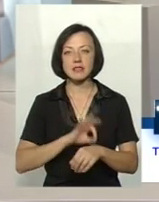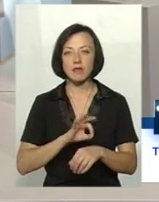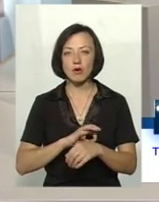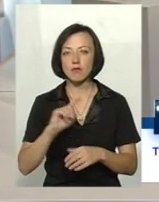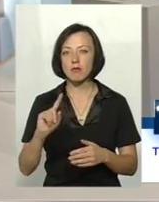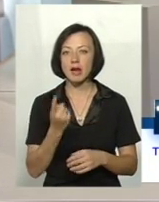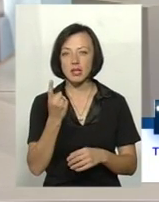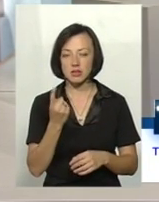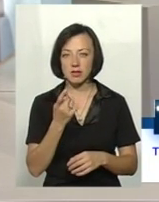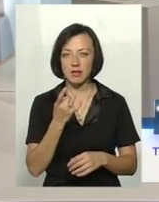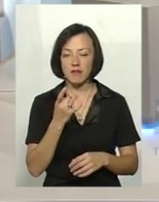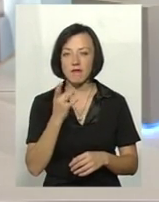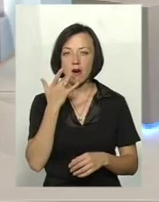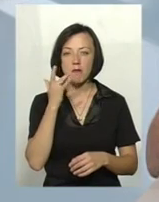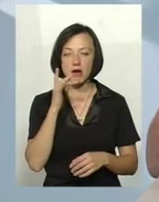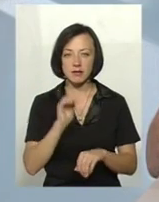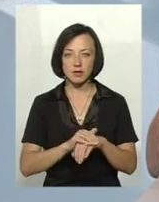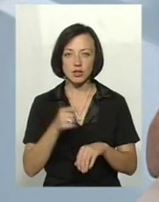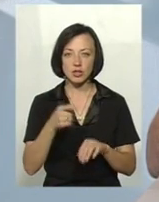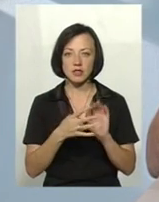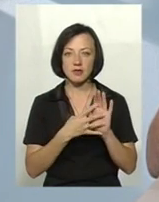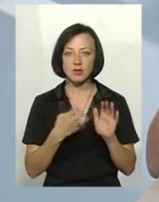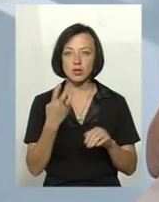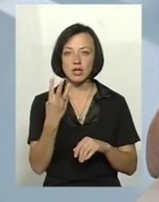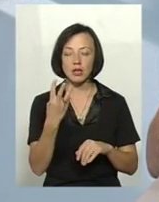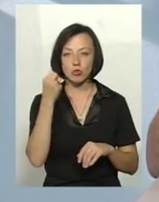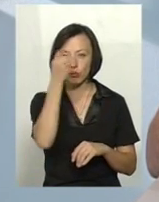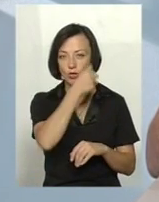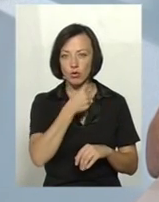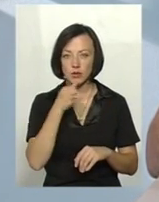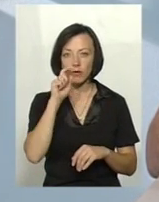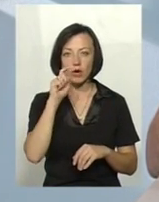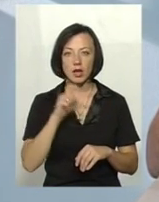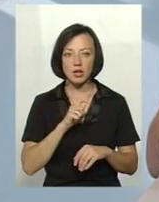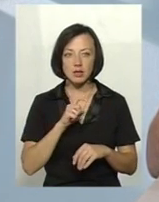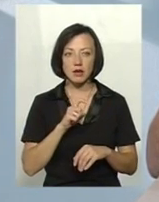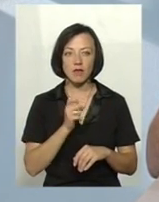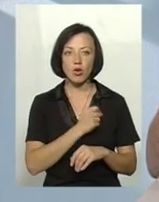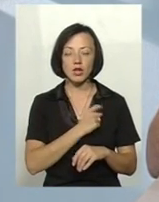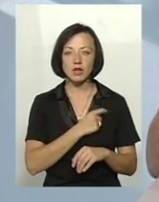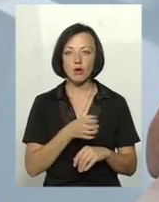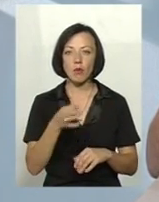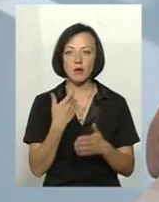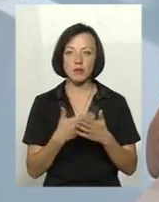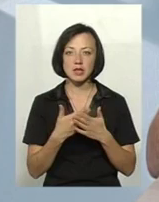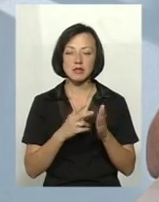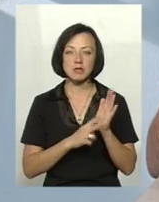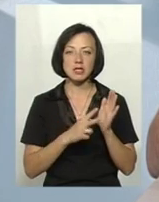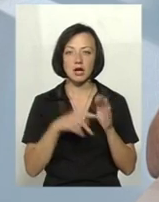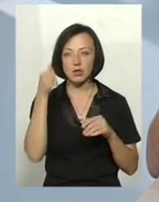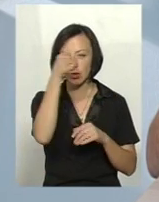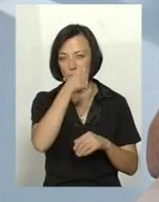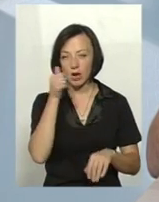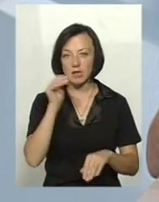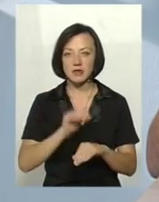вперше в Південній Америці було зафіксоване в 1903 році. В Україні, в Одеській області, по-моєму, було в 70-х роках